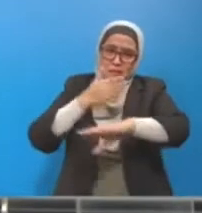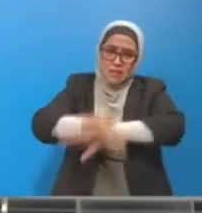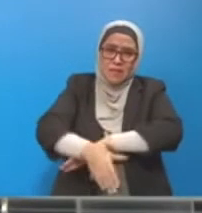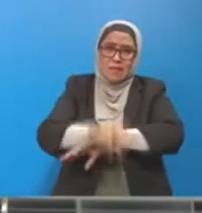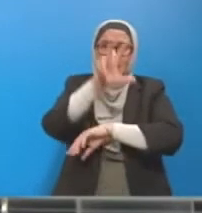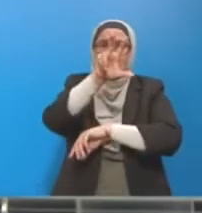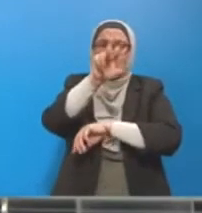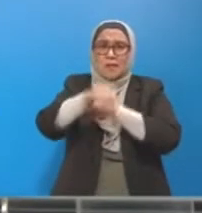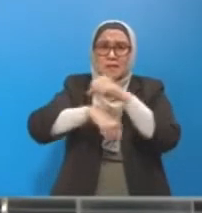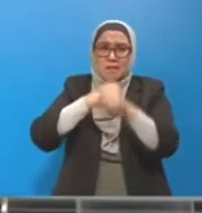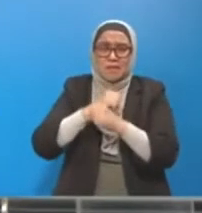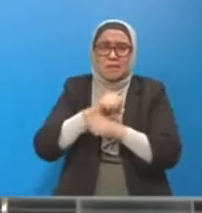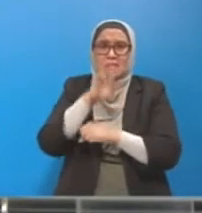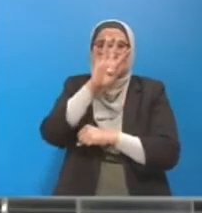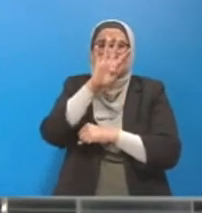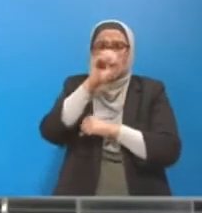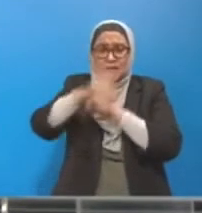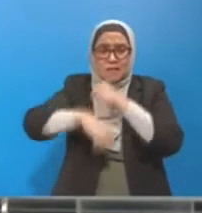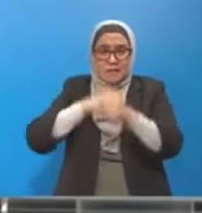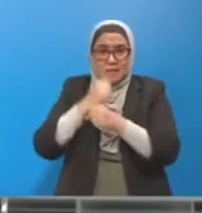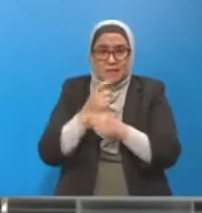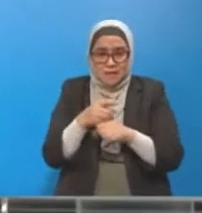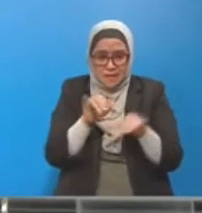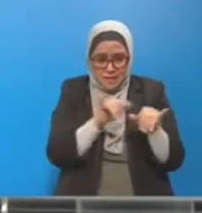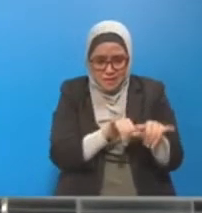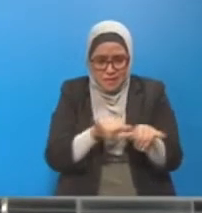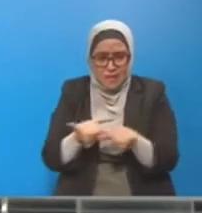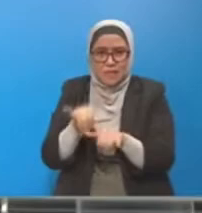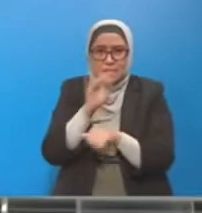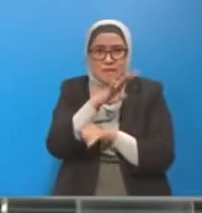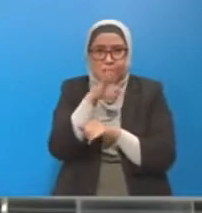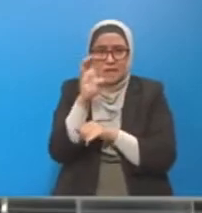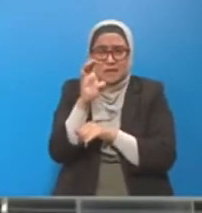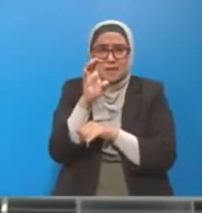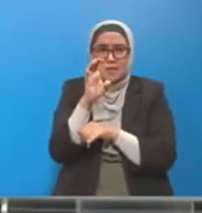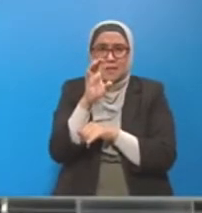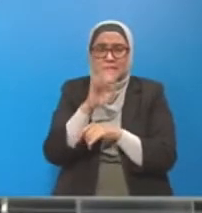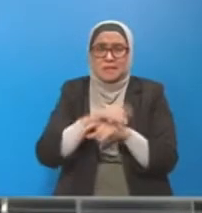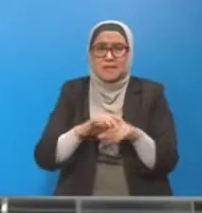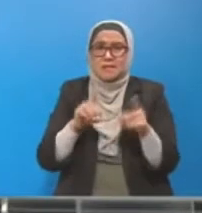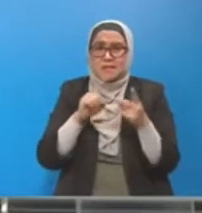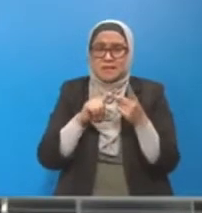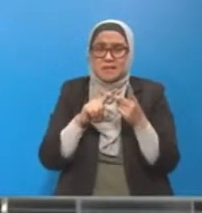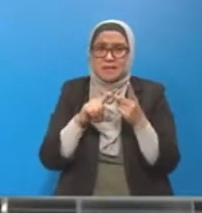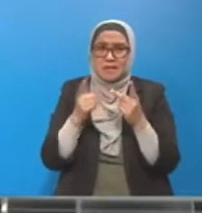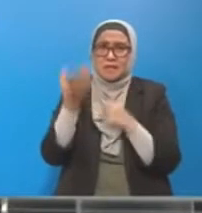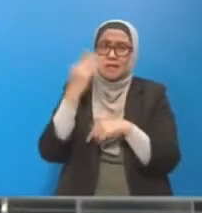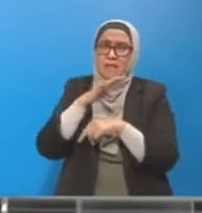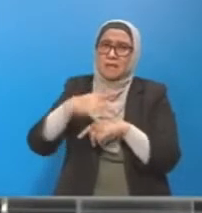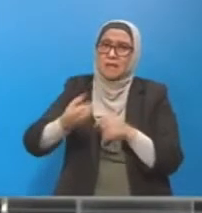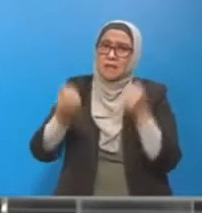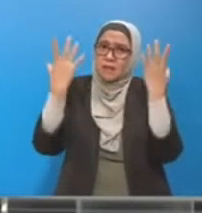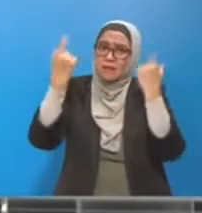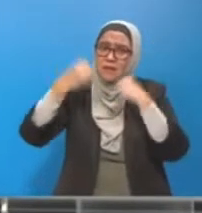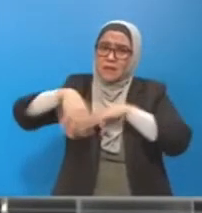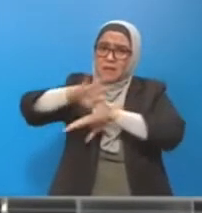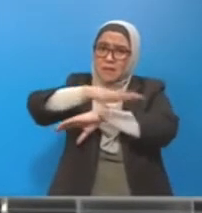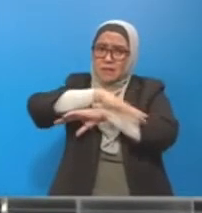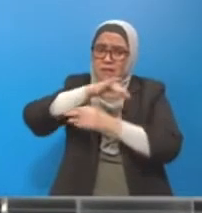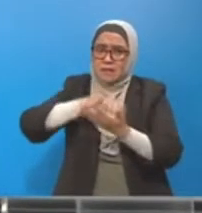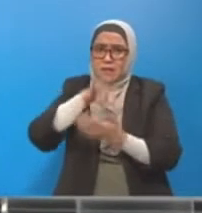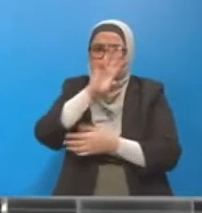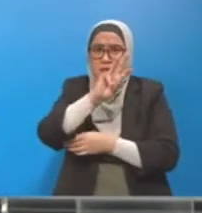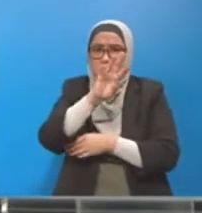daripada 450 kaki persegi ke 650 kaki persegi, kebanyakan di lembah pantai semua 650. Kemudian kepada 700.